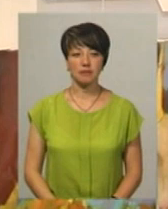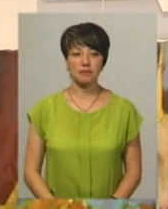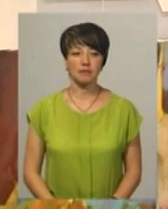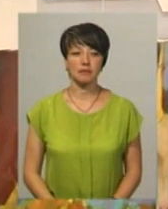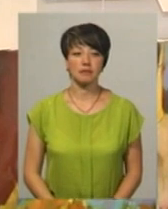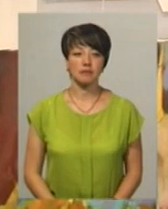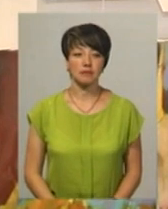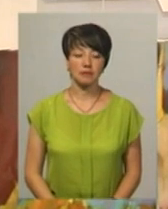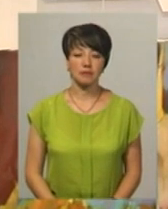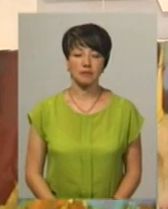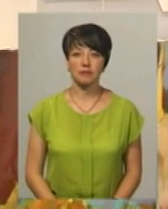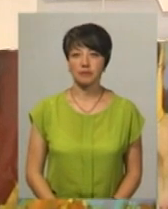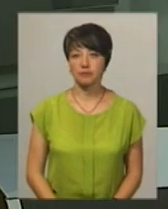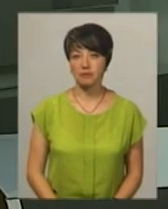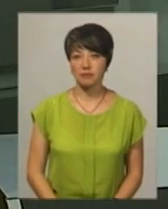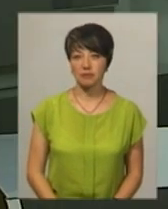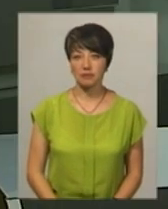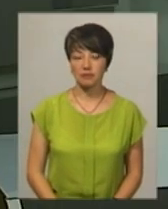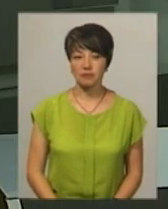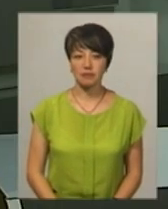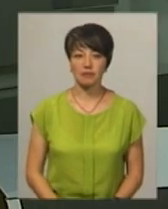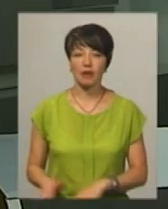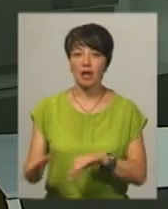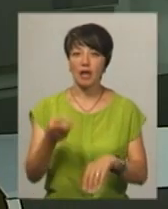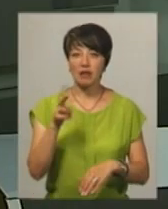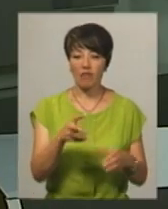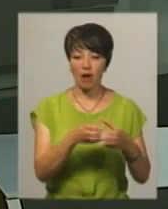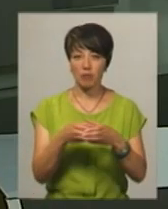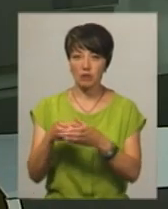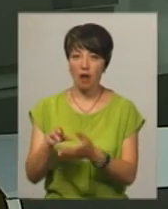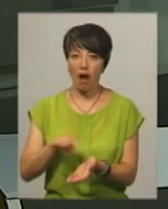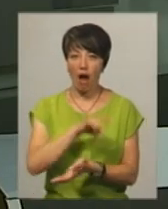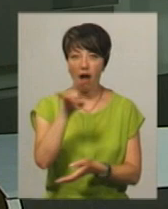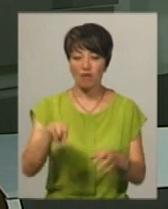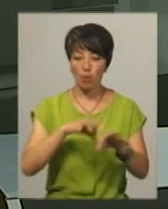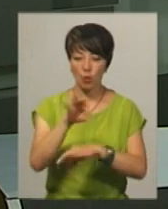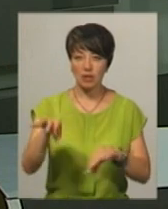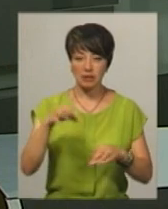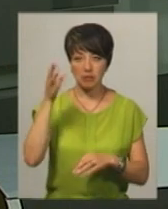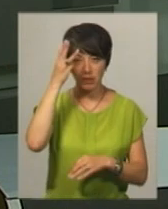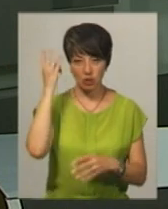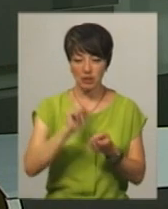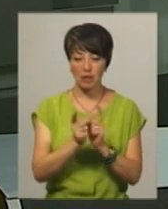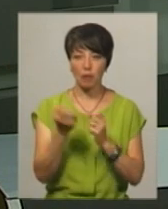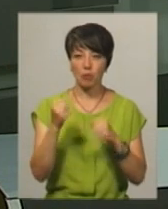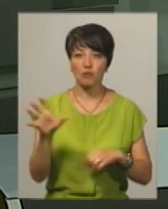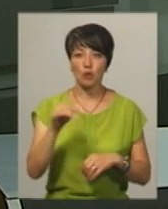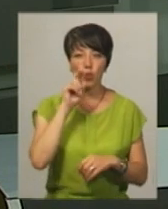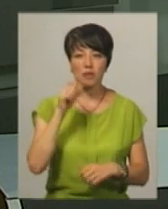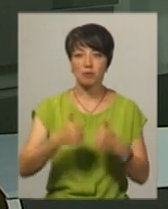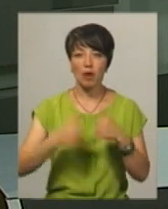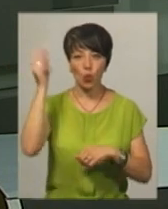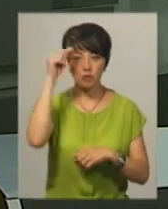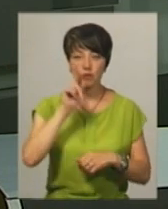Новини, Поділля, Центр. Два екіпажі авіамоделістів Хмельниччини стали переможцями всеукраїнських змагань